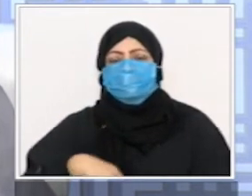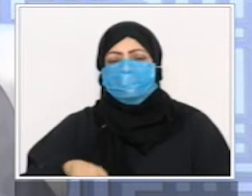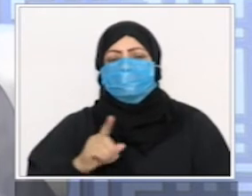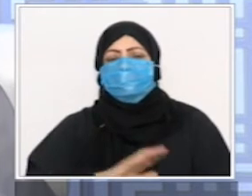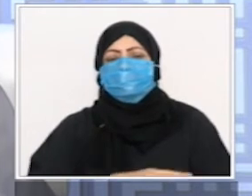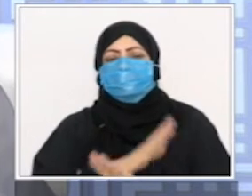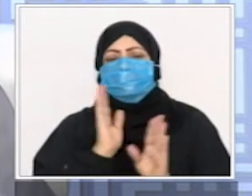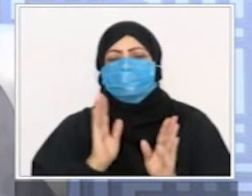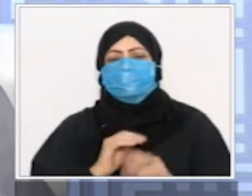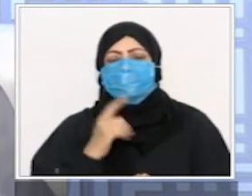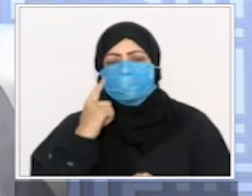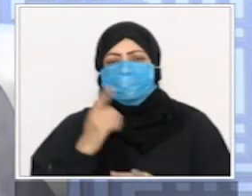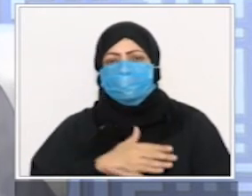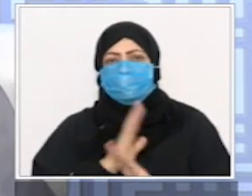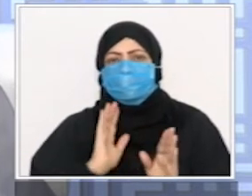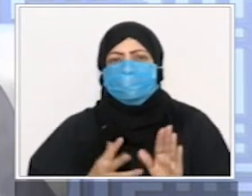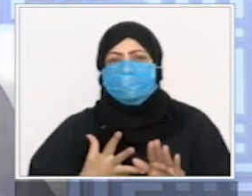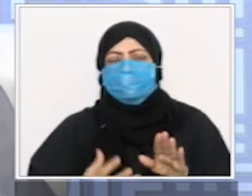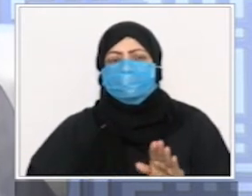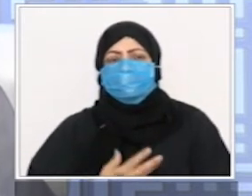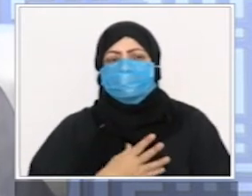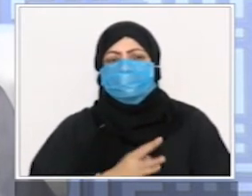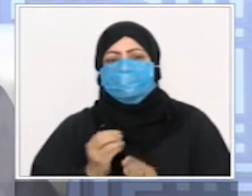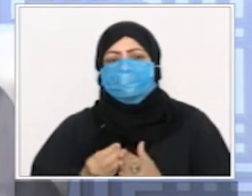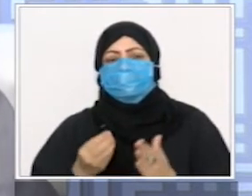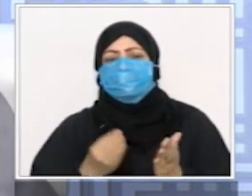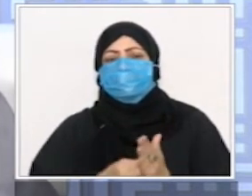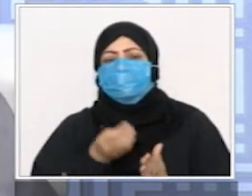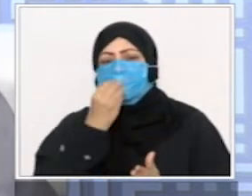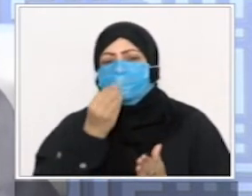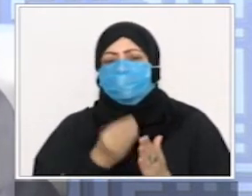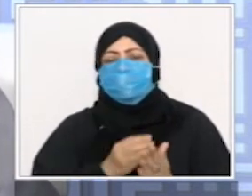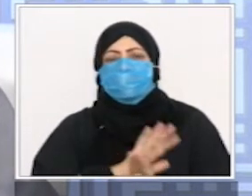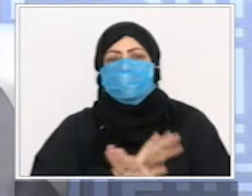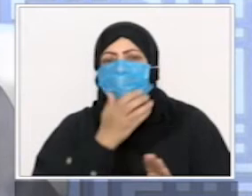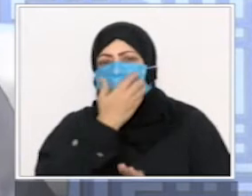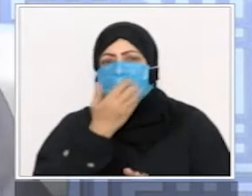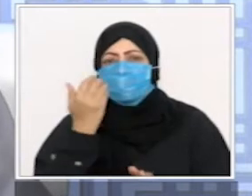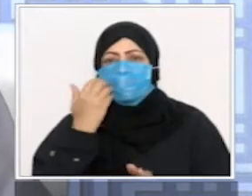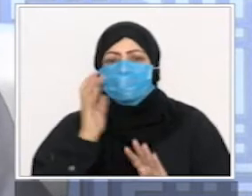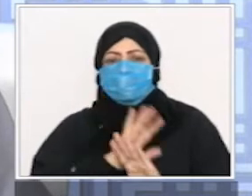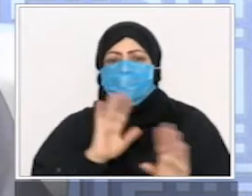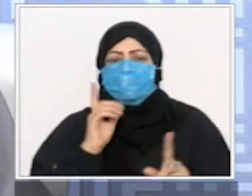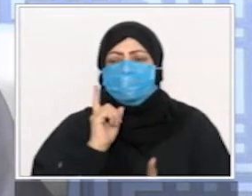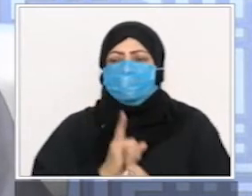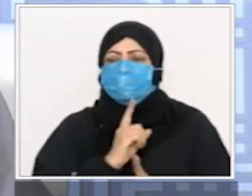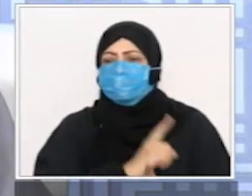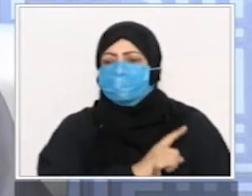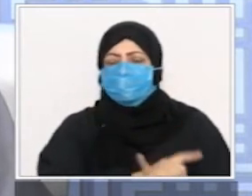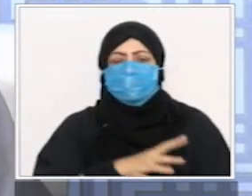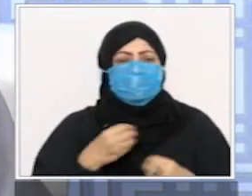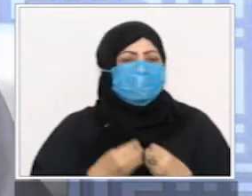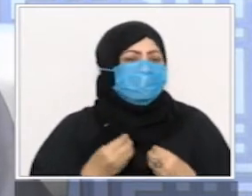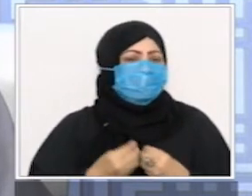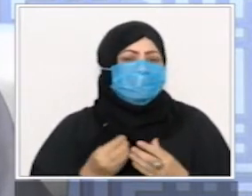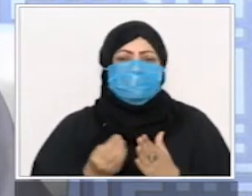الإنسان فيه من الأكل ويمنع فيه من مباشرة الأهل لأن الله عز وجل قال فالآن باشروهن وكلوا